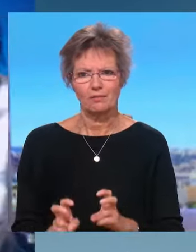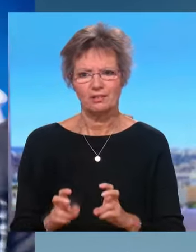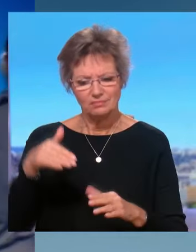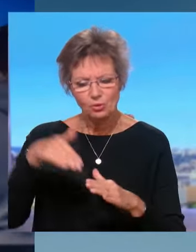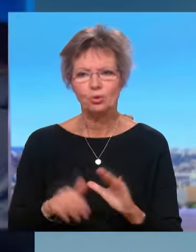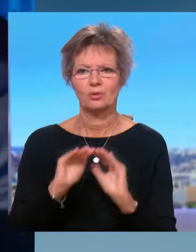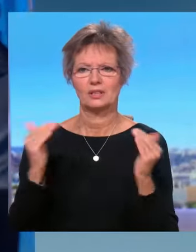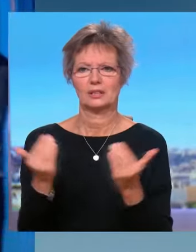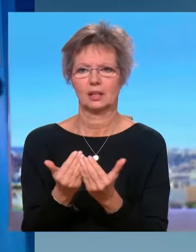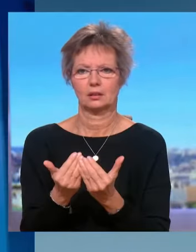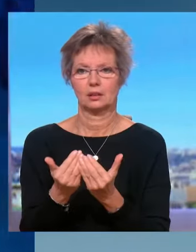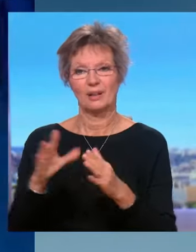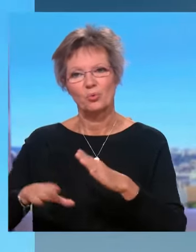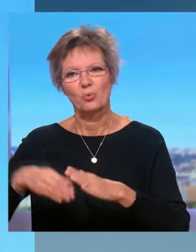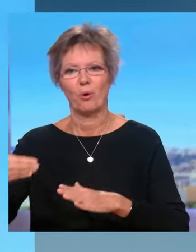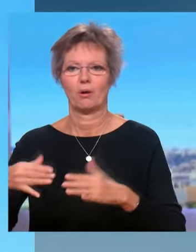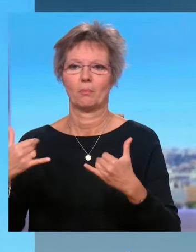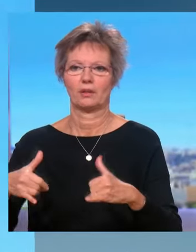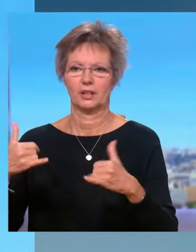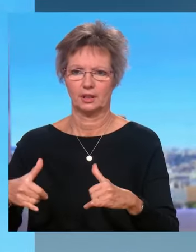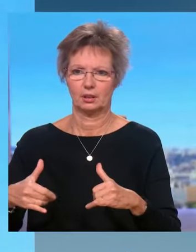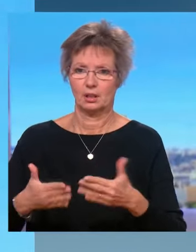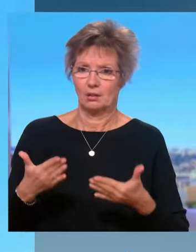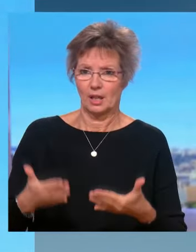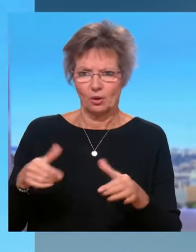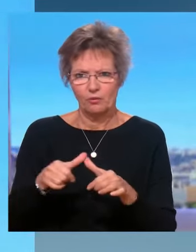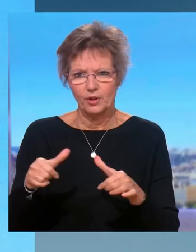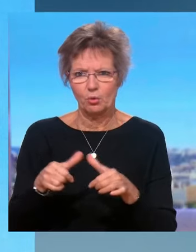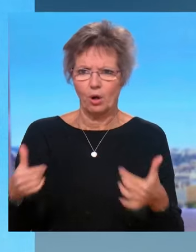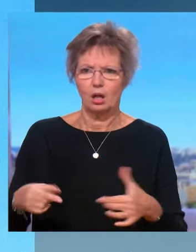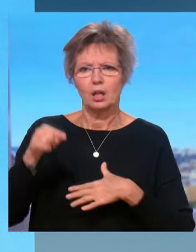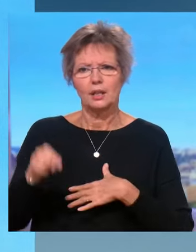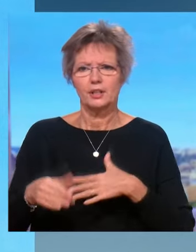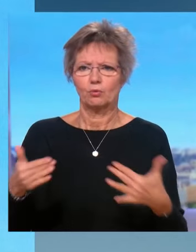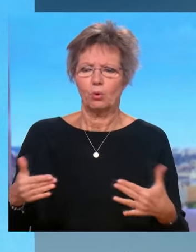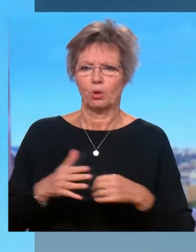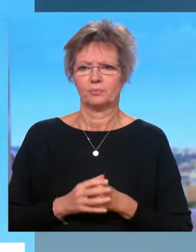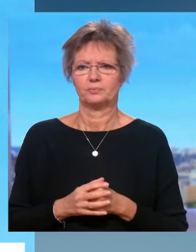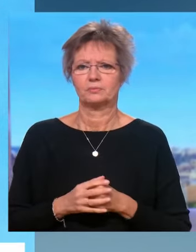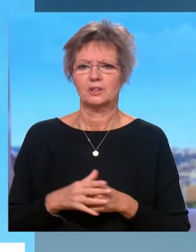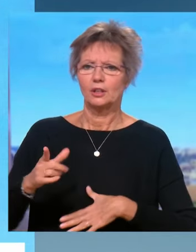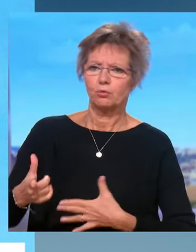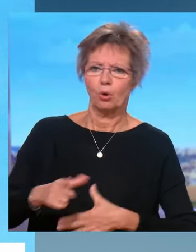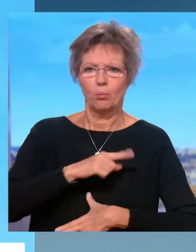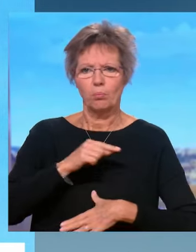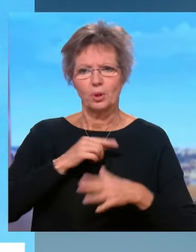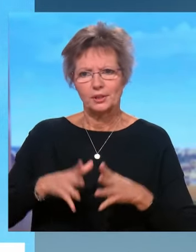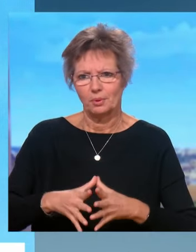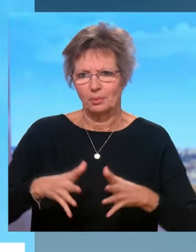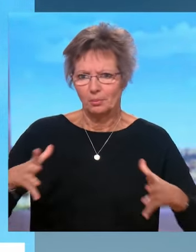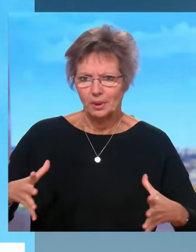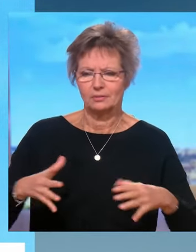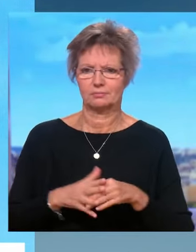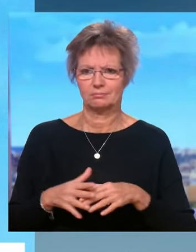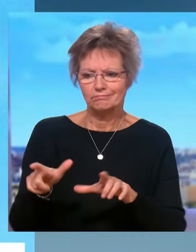abords, elle s'est détournée. Donc, ce qu'il faut faire, c'est qu'on ait d'abord davantage de moyens. Je vous parlais des moyens du ministère de l'Intérieur que l'on déploie pour organiser les déplacements.